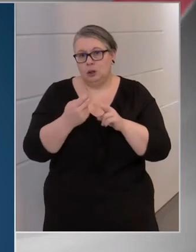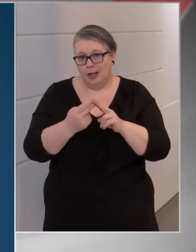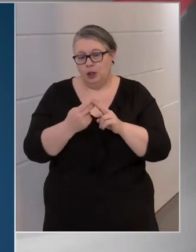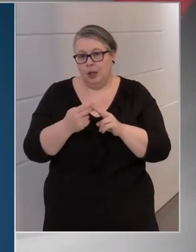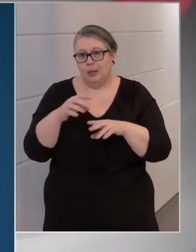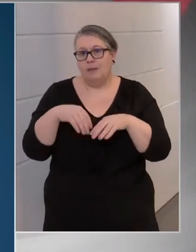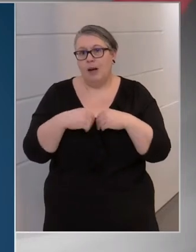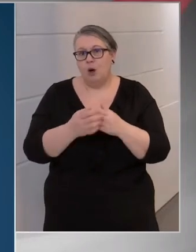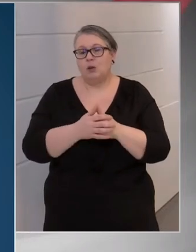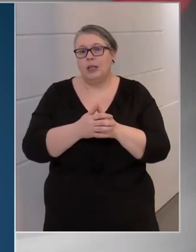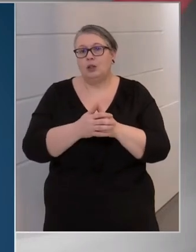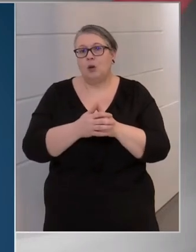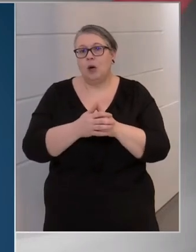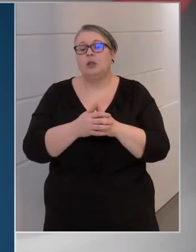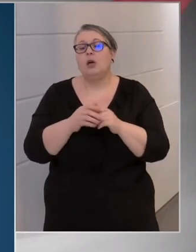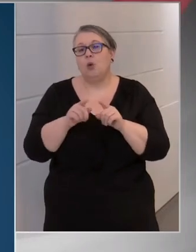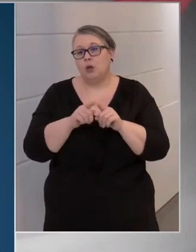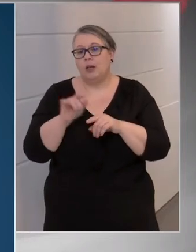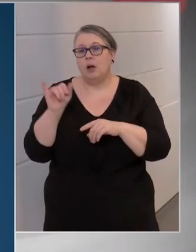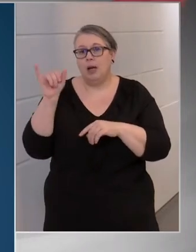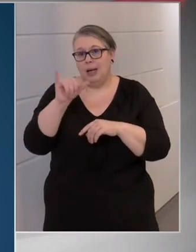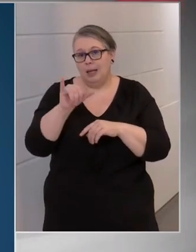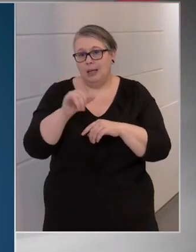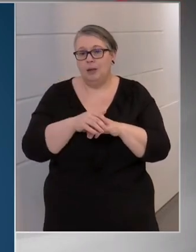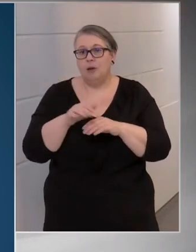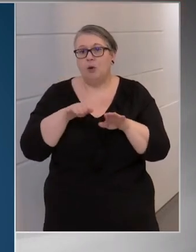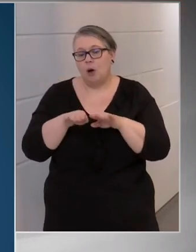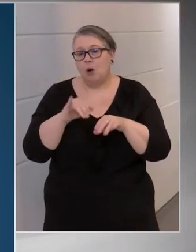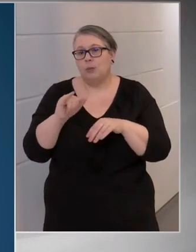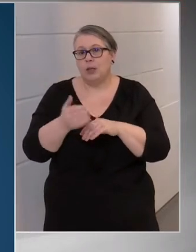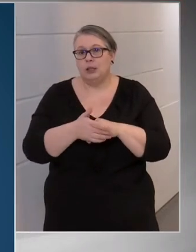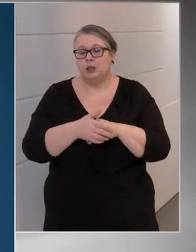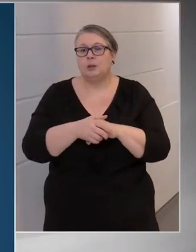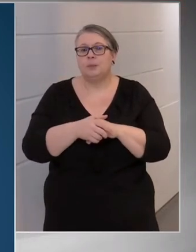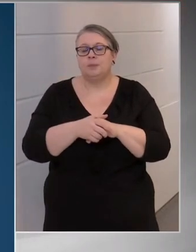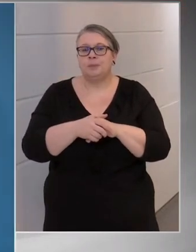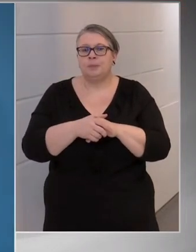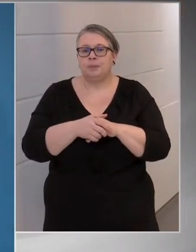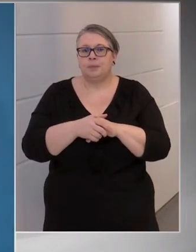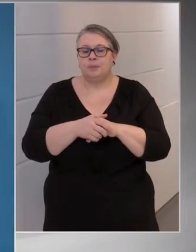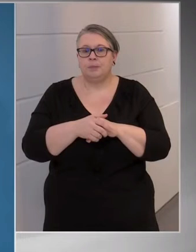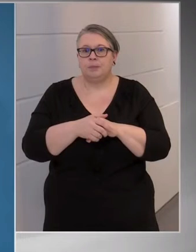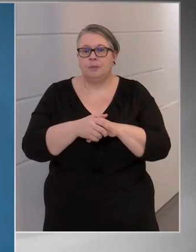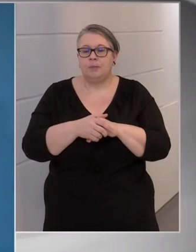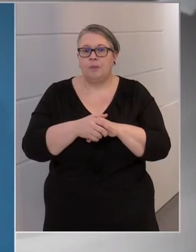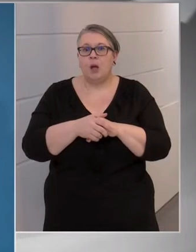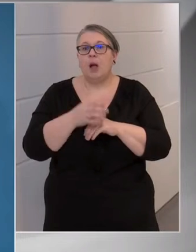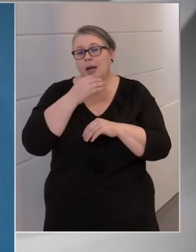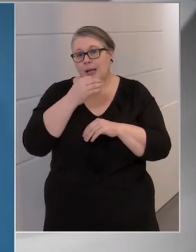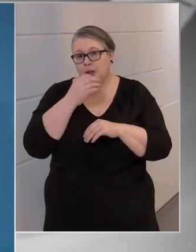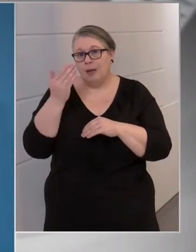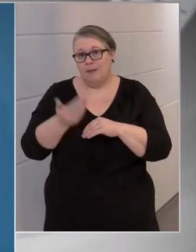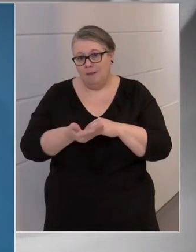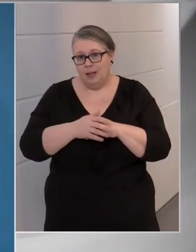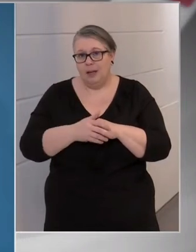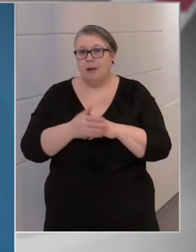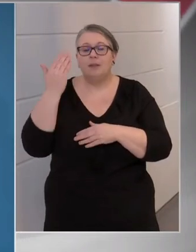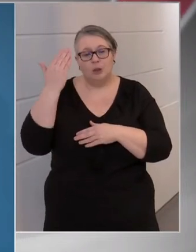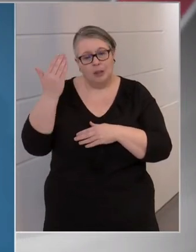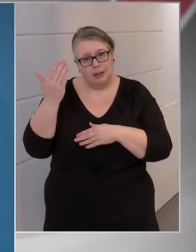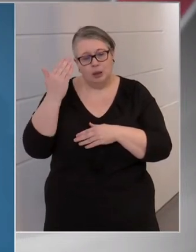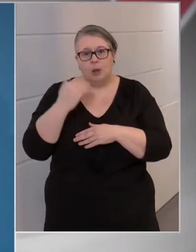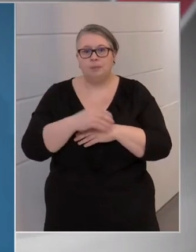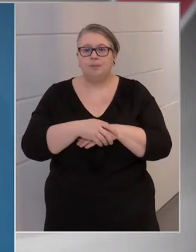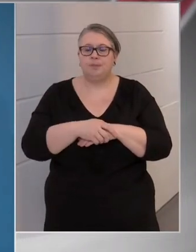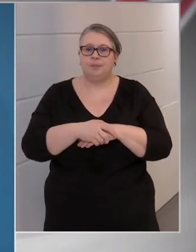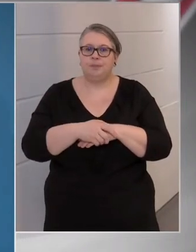Alig a vitás, hogy a légi forgalomban ez a támogatás, ez dokolt. Ez a kérdések végére értünk viszontlátásra.